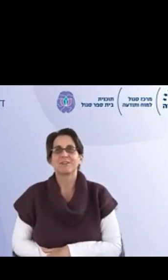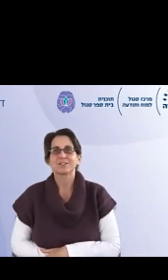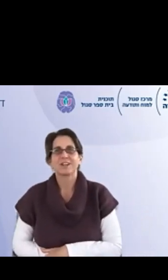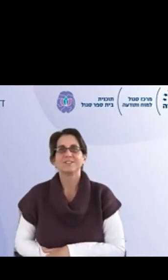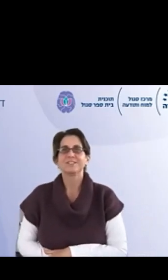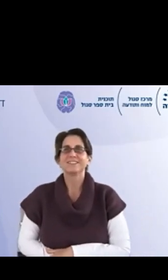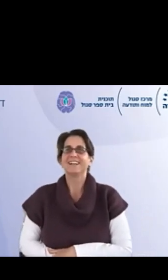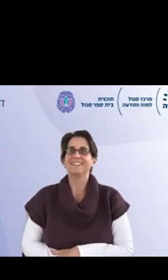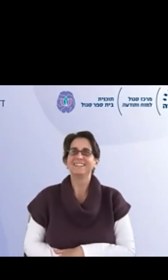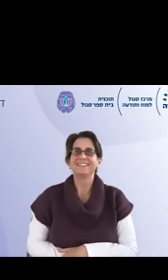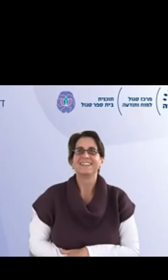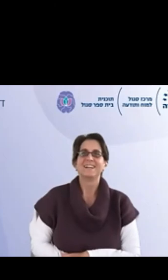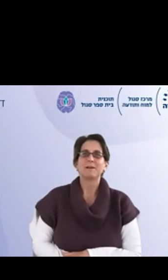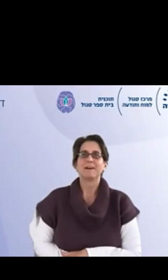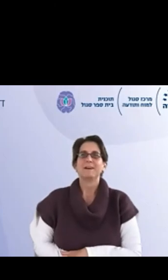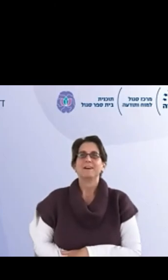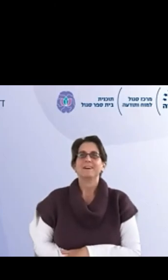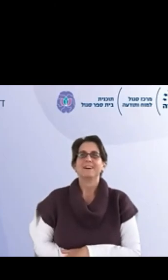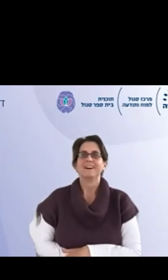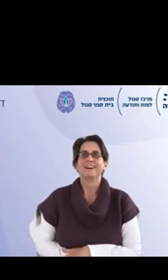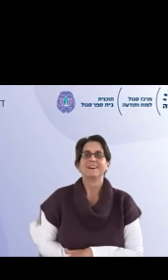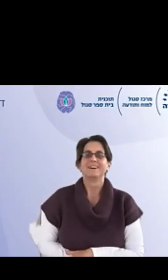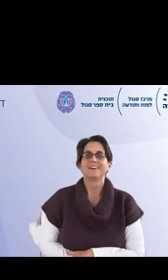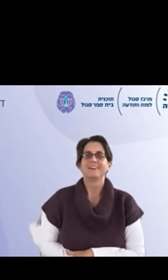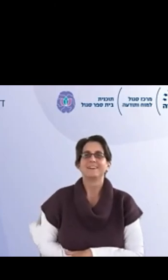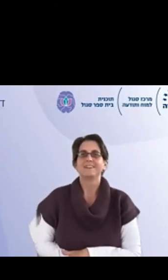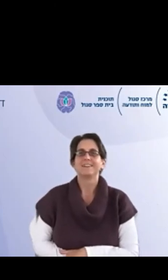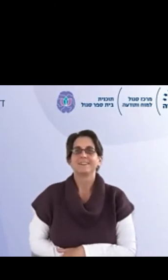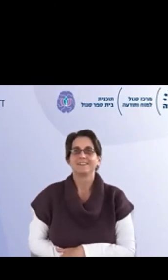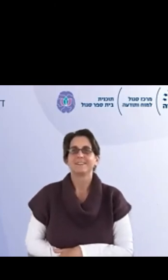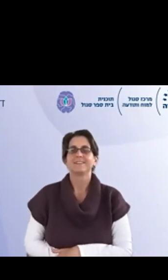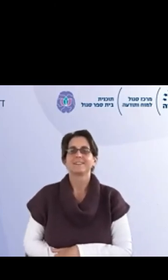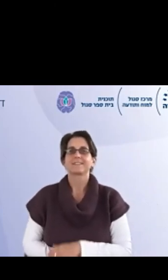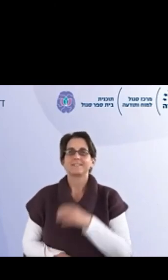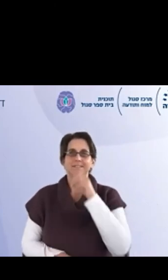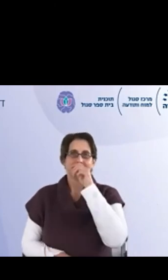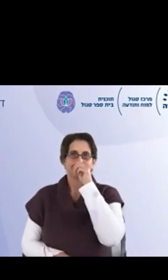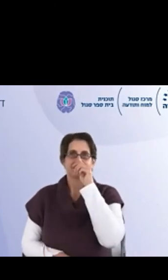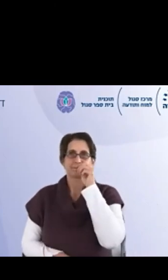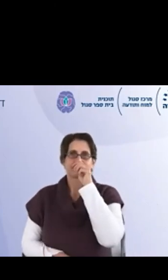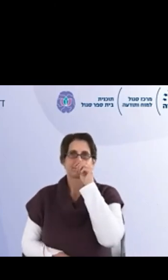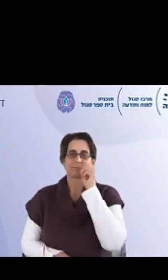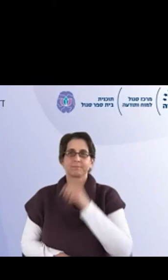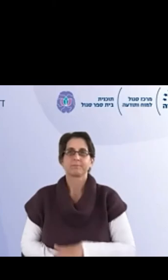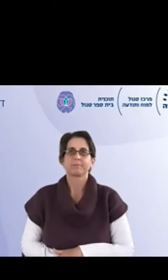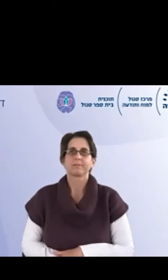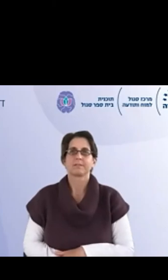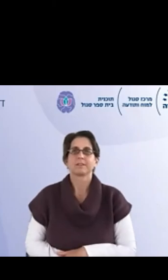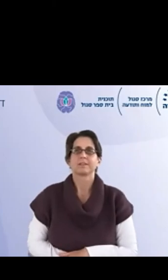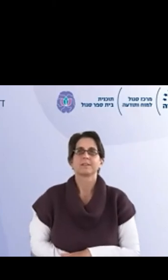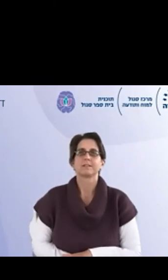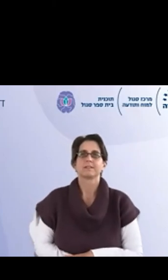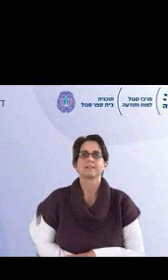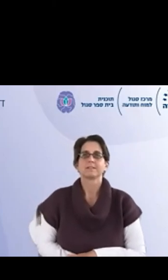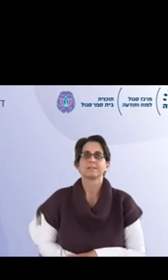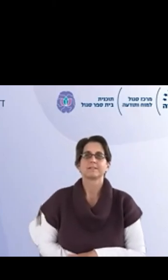לשפה שלנו. אמת, הצילום עזר לנו להבין יותר את הבית ספר ברוח של המיינדפולנס.